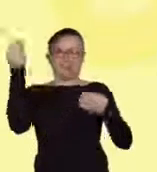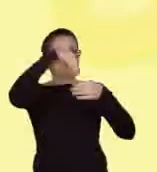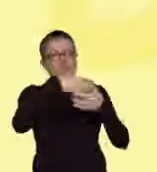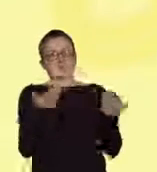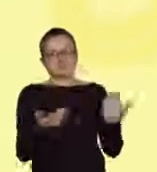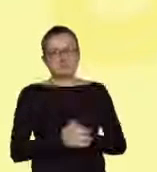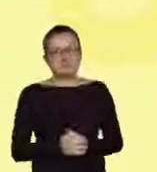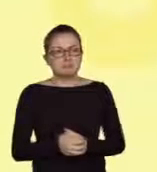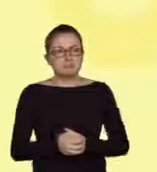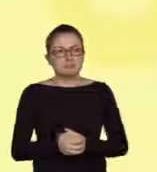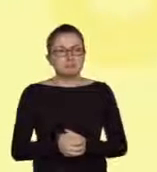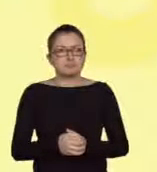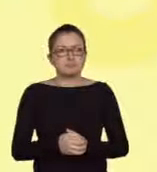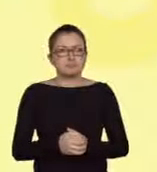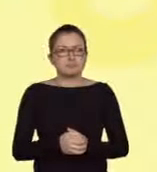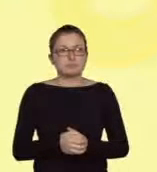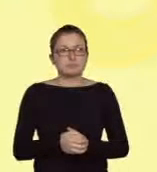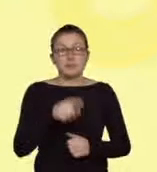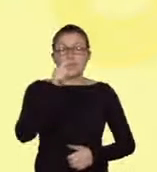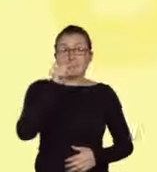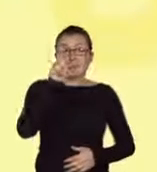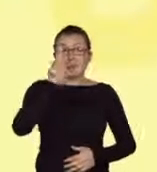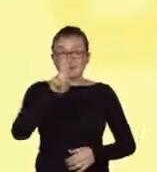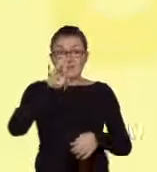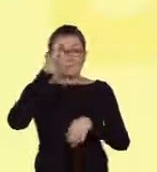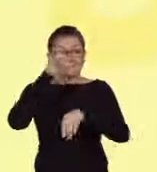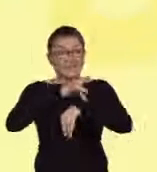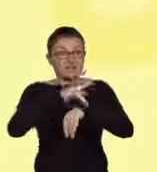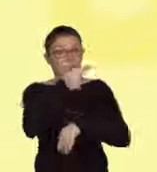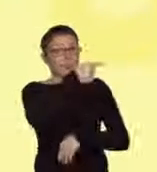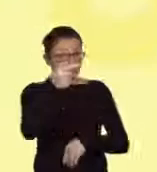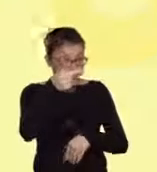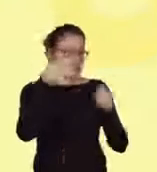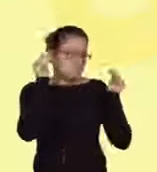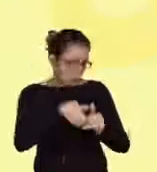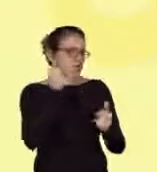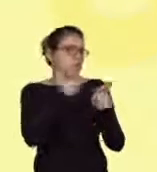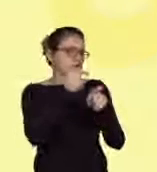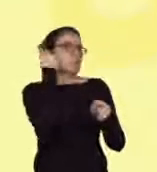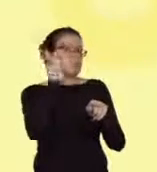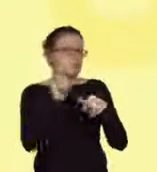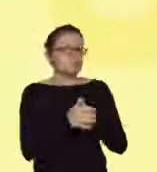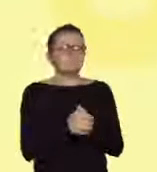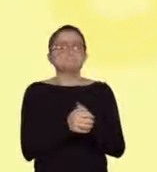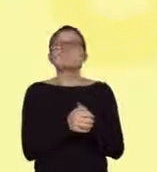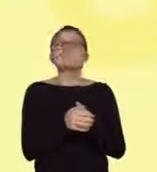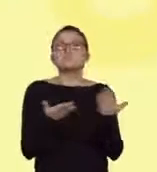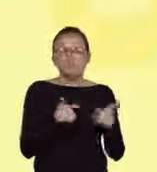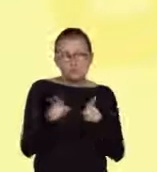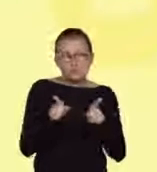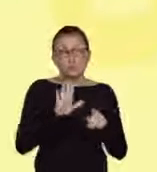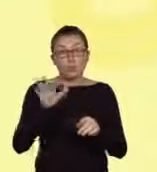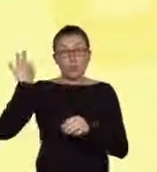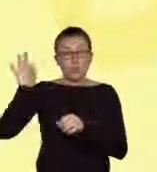Wynik PCR może być fałszywie ujemny. To znaczy, mimo że w próbce krwi pacjenta znajduje się DNA wirusa